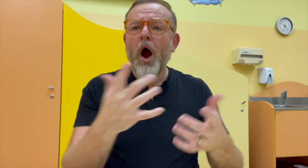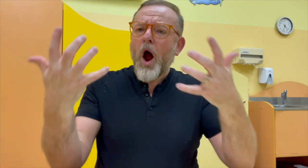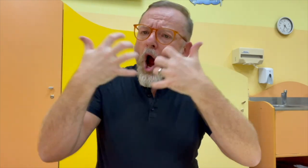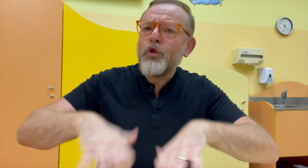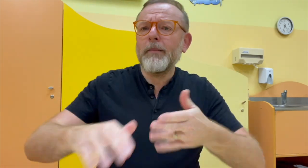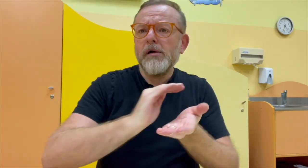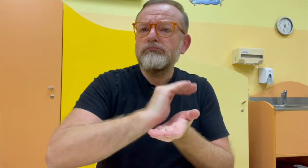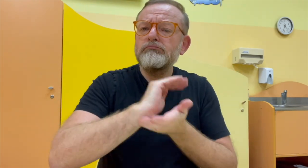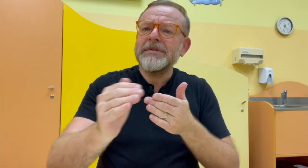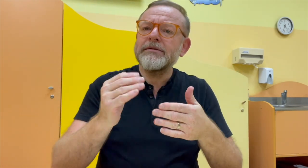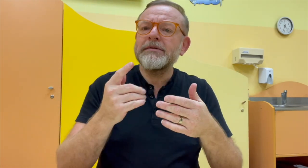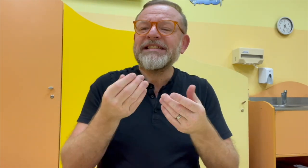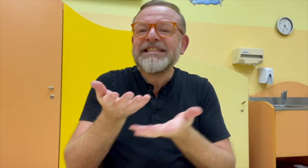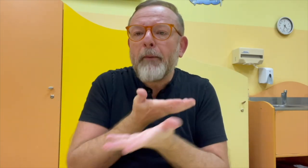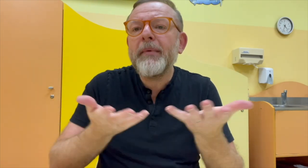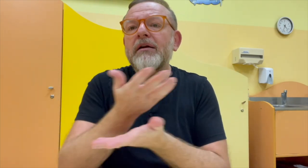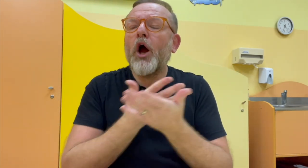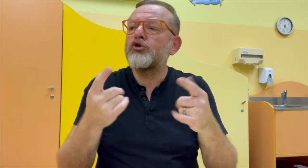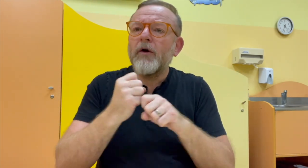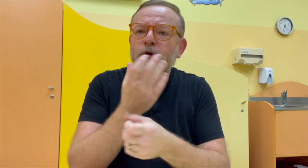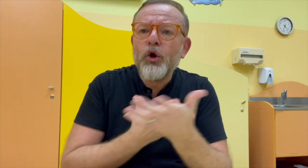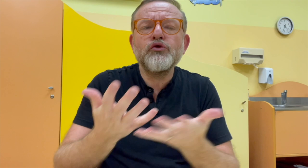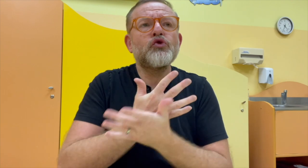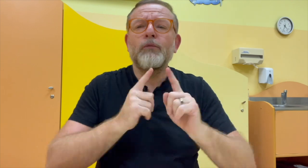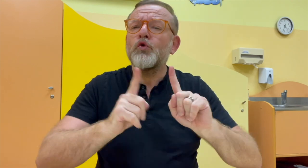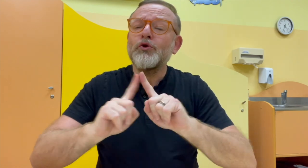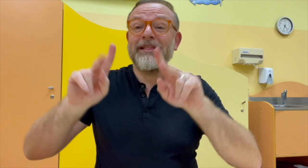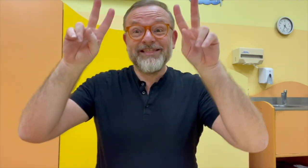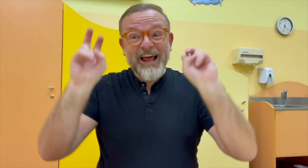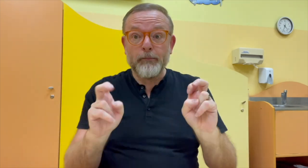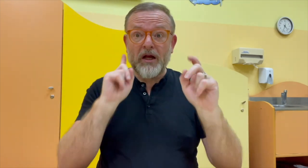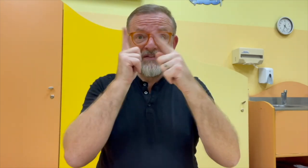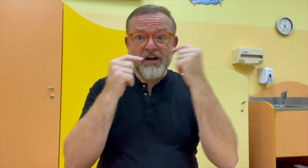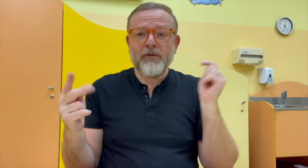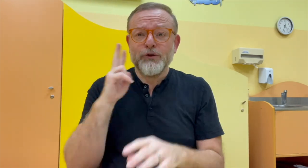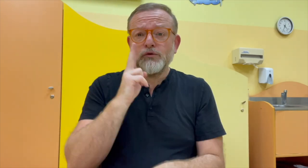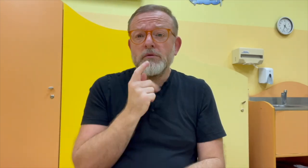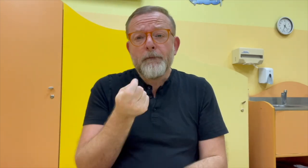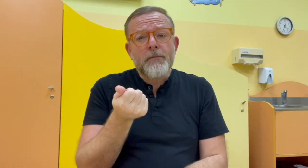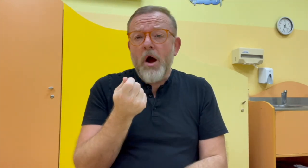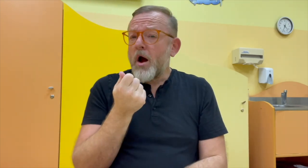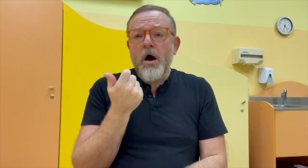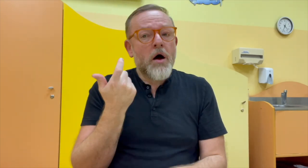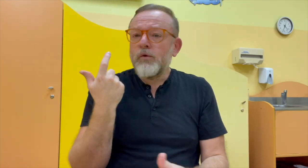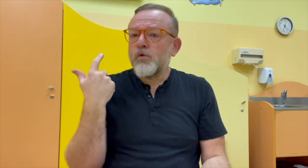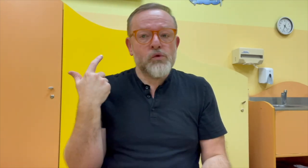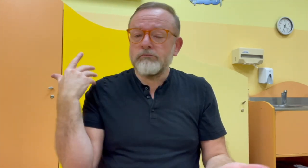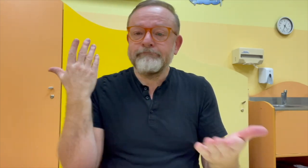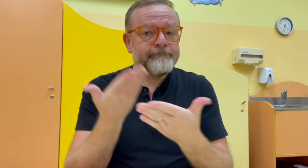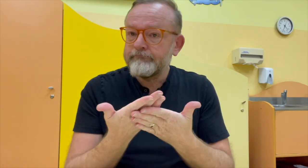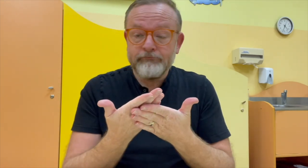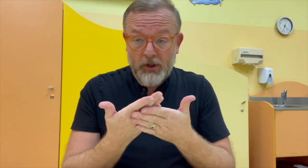protože co se týče tématu vzdělávání neslyšících žáků, tak nějakých seminářů, workshopů, podobného